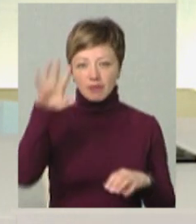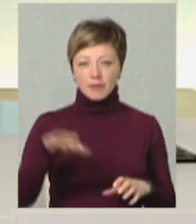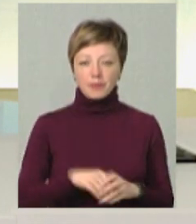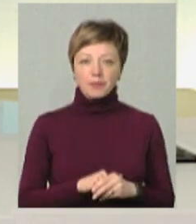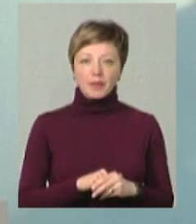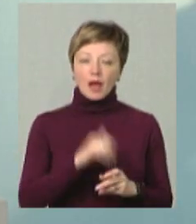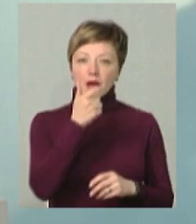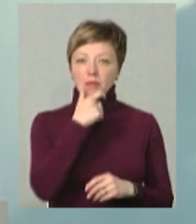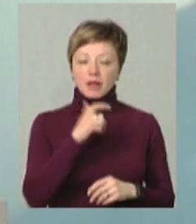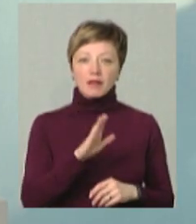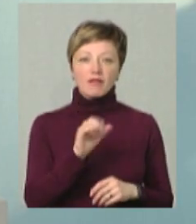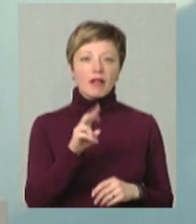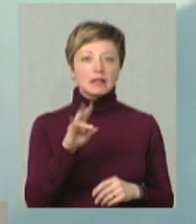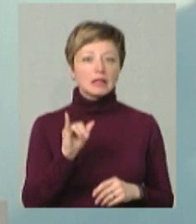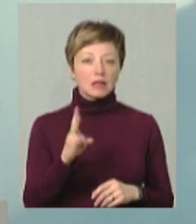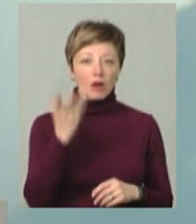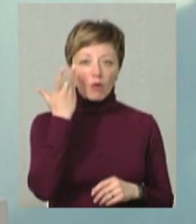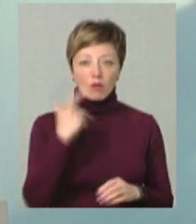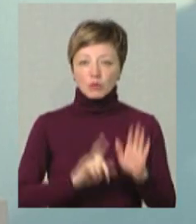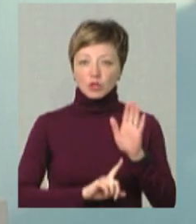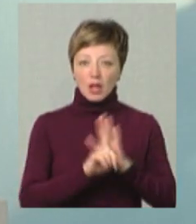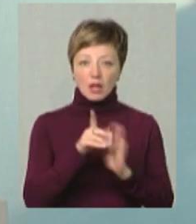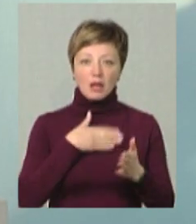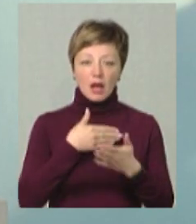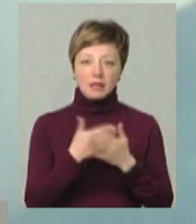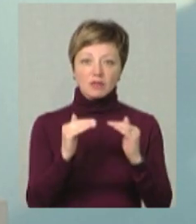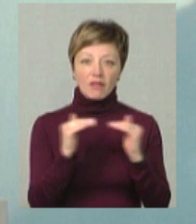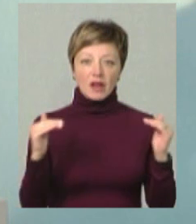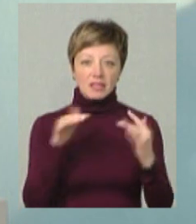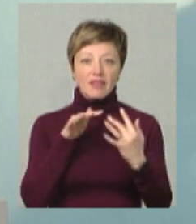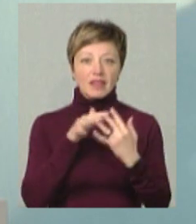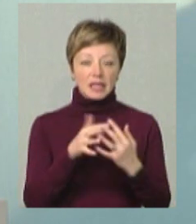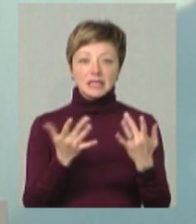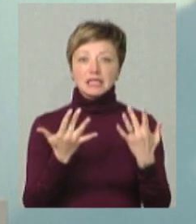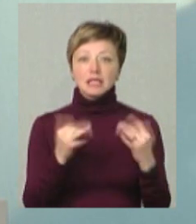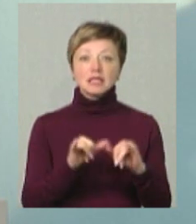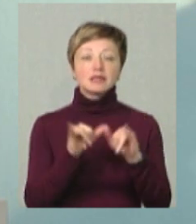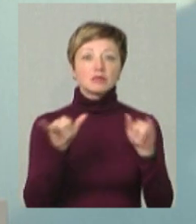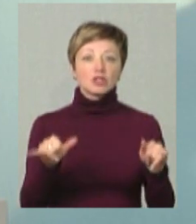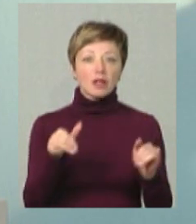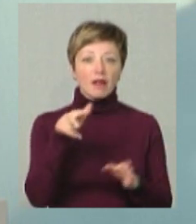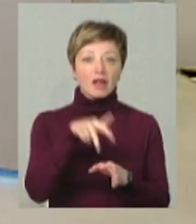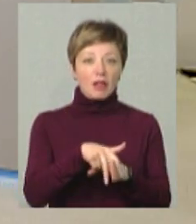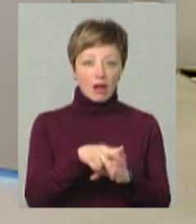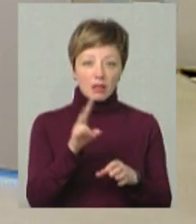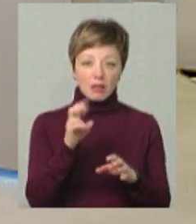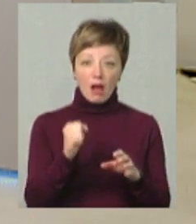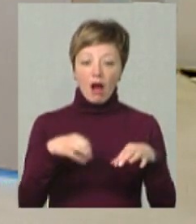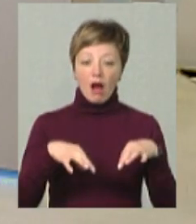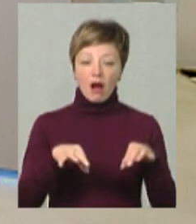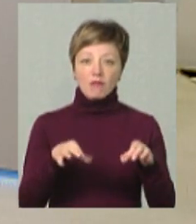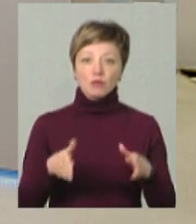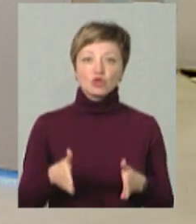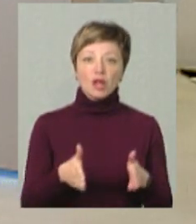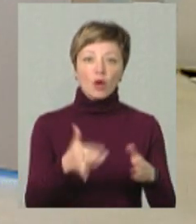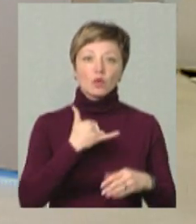Пане Валентине, відколи почалась активна фаза війни, от наскільки збільшилось навантаження на автошляхи у